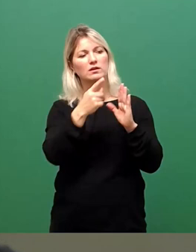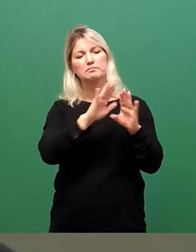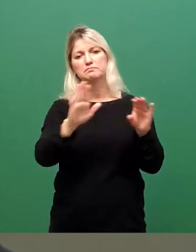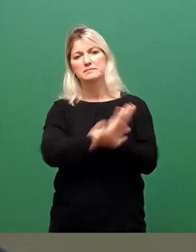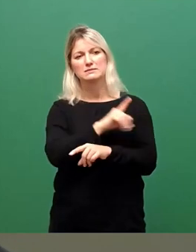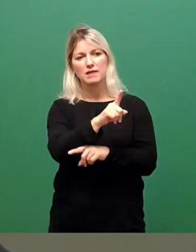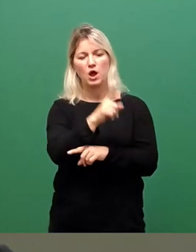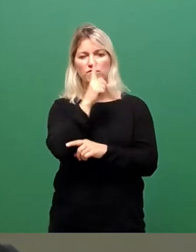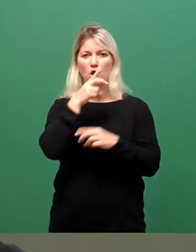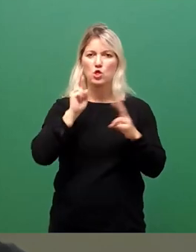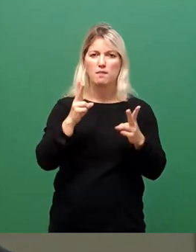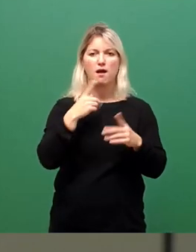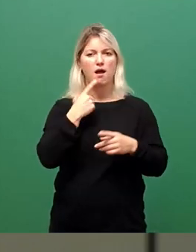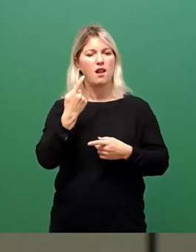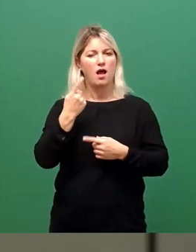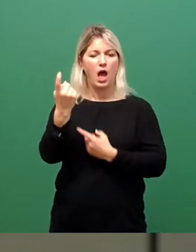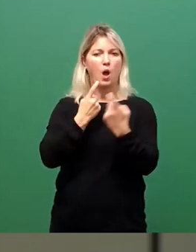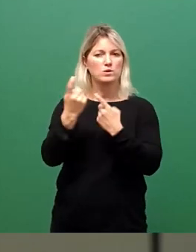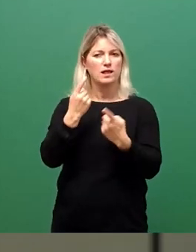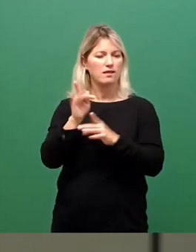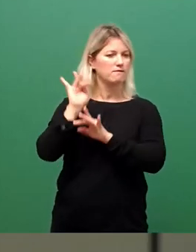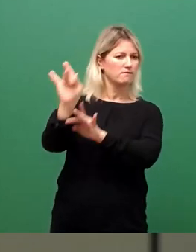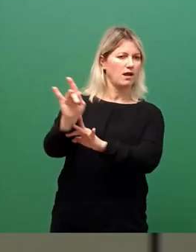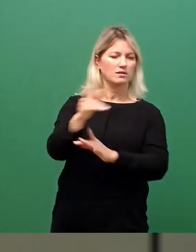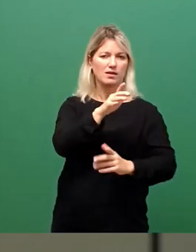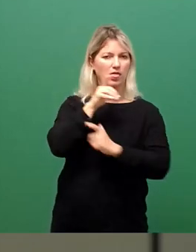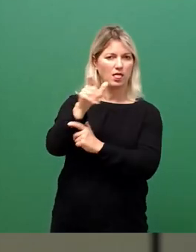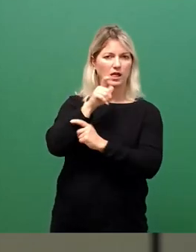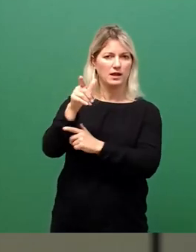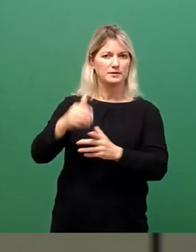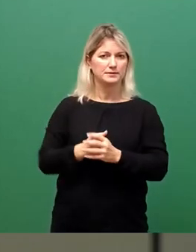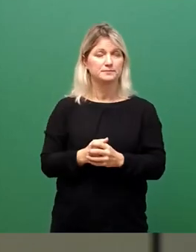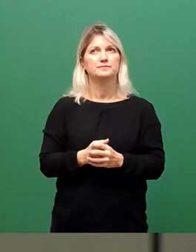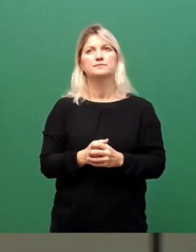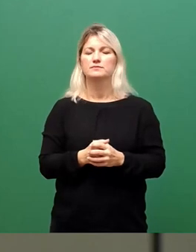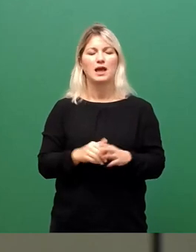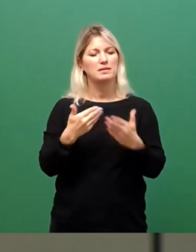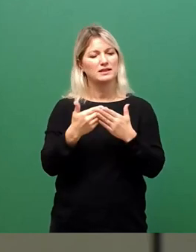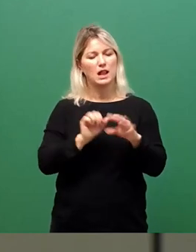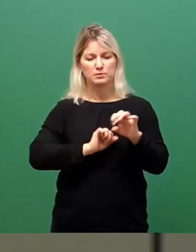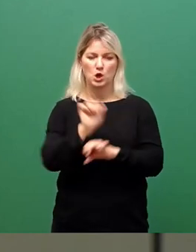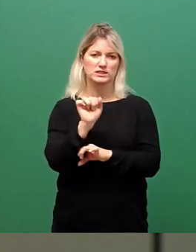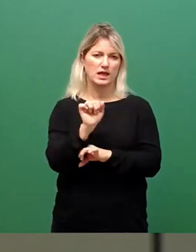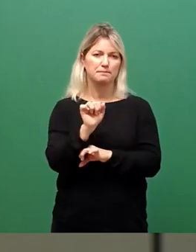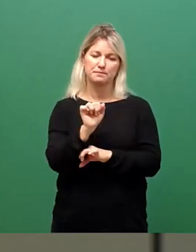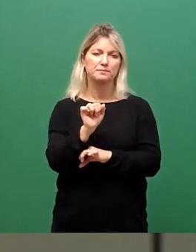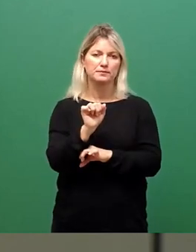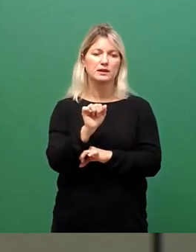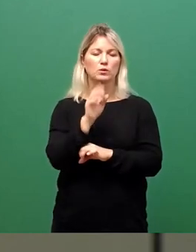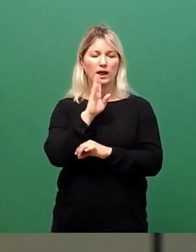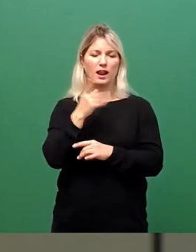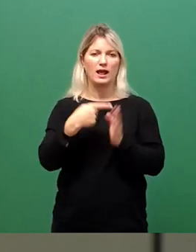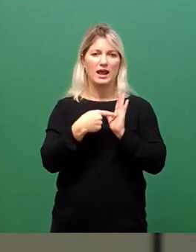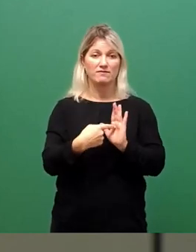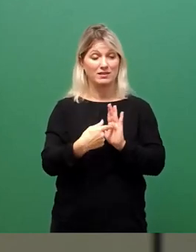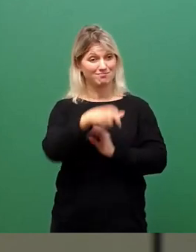ausländerfeindliche Hetze ab anzubringen. Aber ich möchte deshalb nicht versäumen, darauf hinzuweisen, dass die Dame, die gerade von